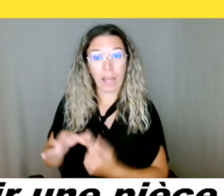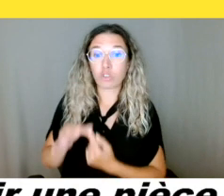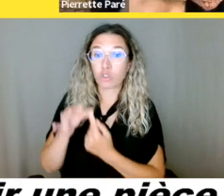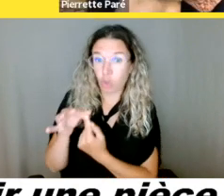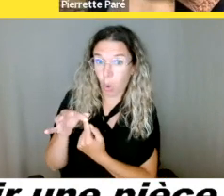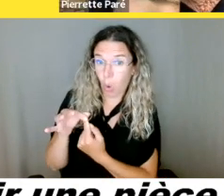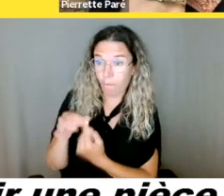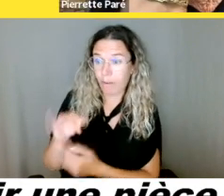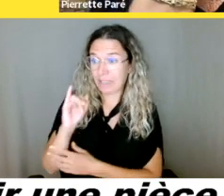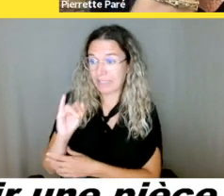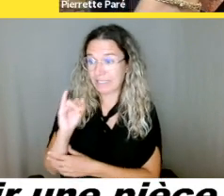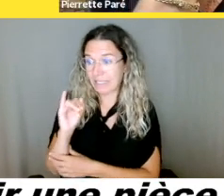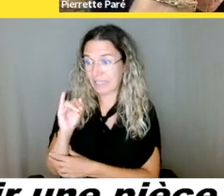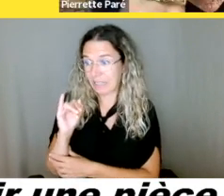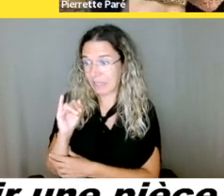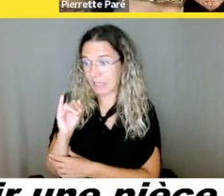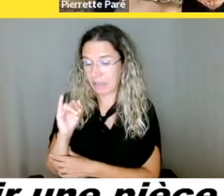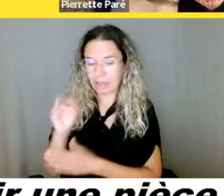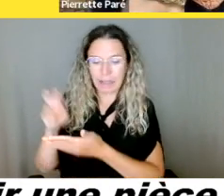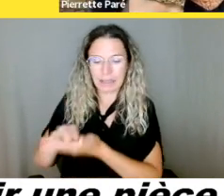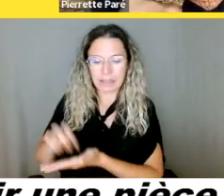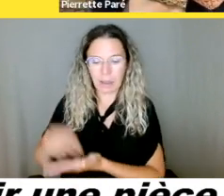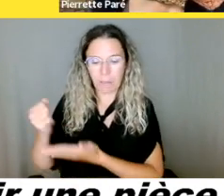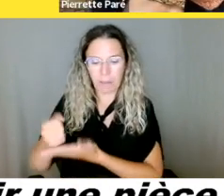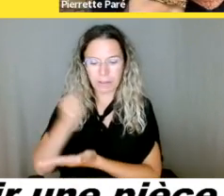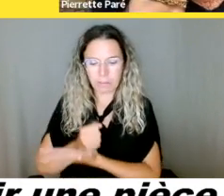C'est vrai. Tu as raison, Linda. Oui.